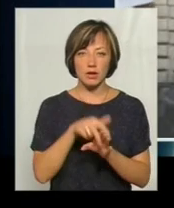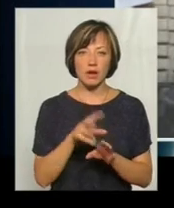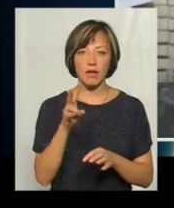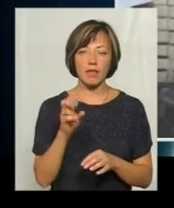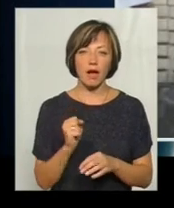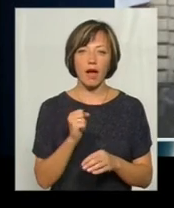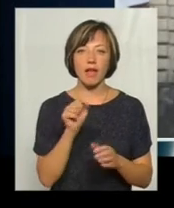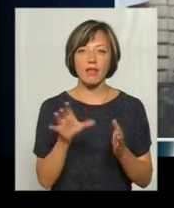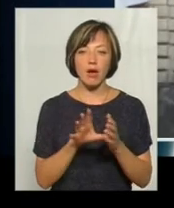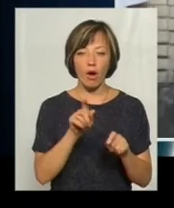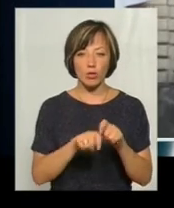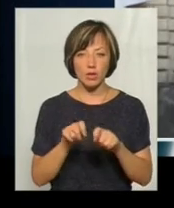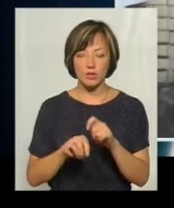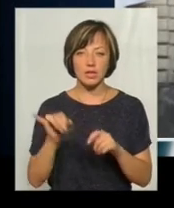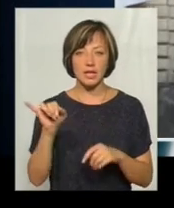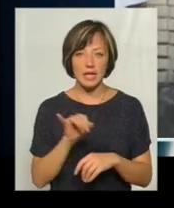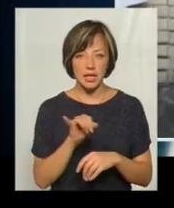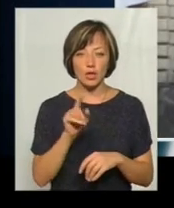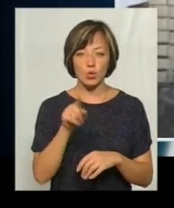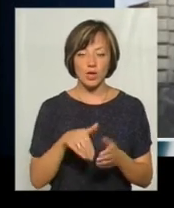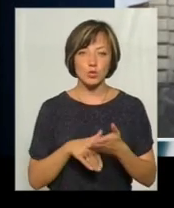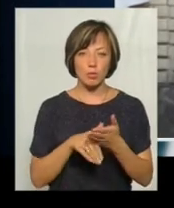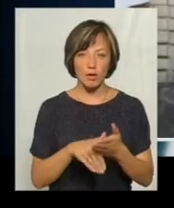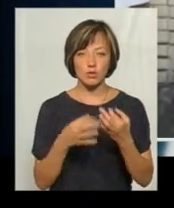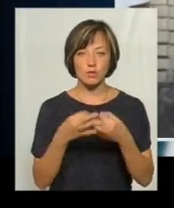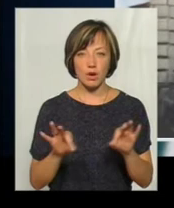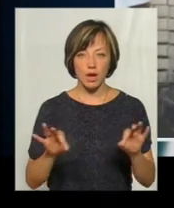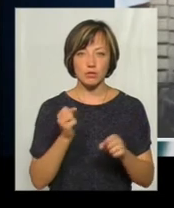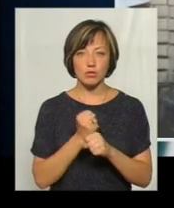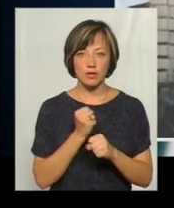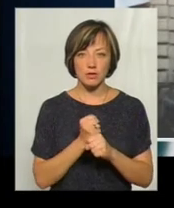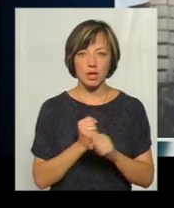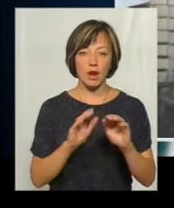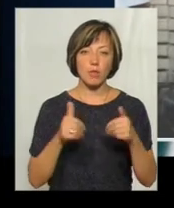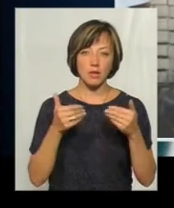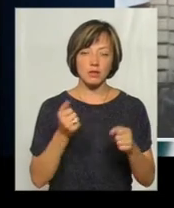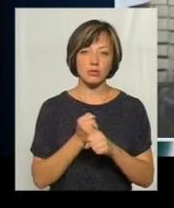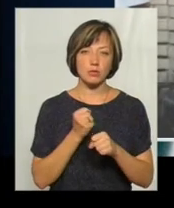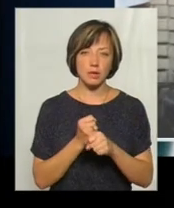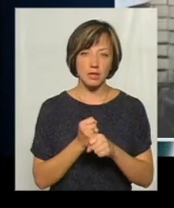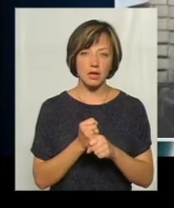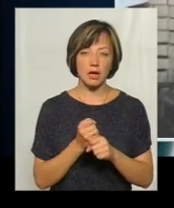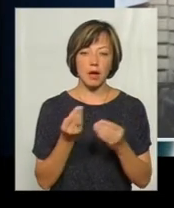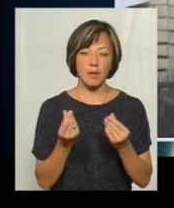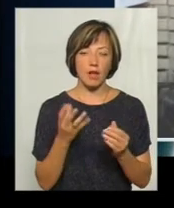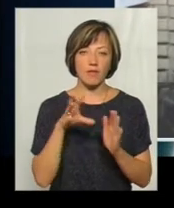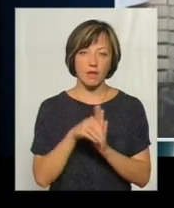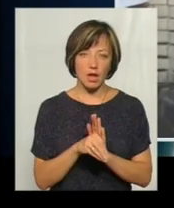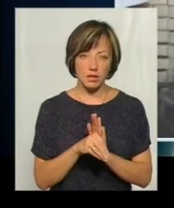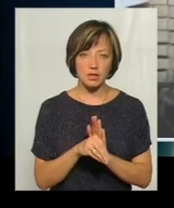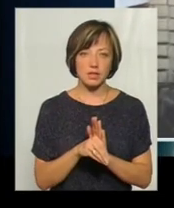енергоаудиторів. І це той інструмент, який дозволяє, зробивши рекомендації, зробити капіталовкладення,